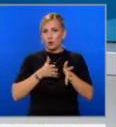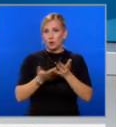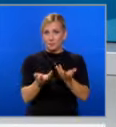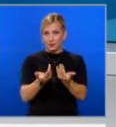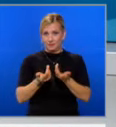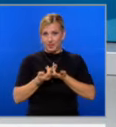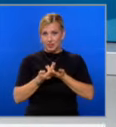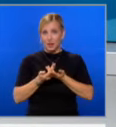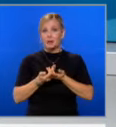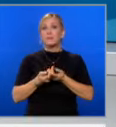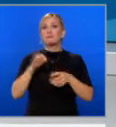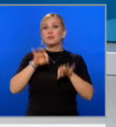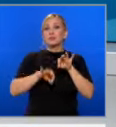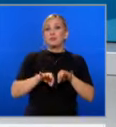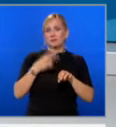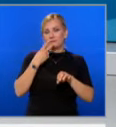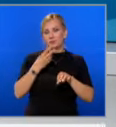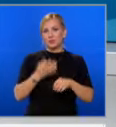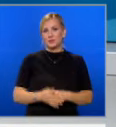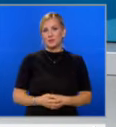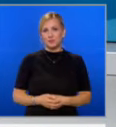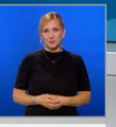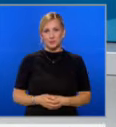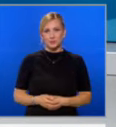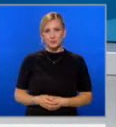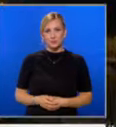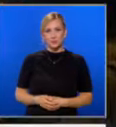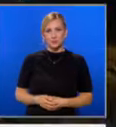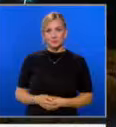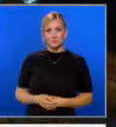гласова на колебаящите се от Боряна Биляна Бонева.